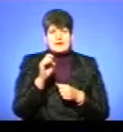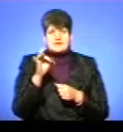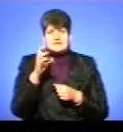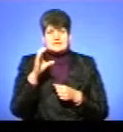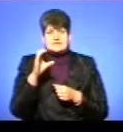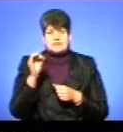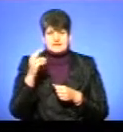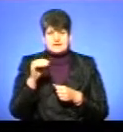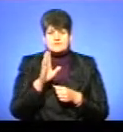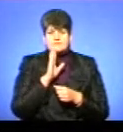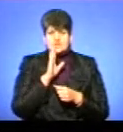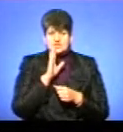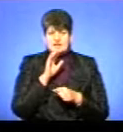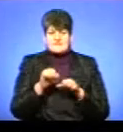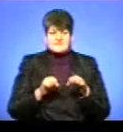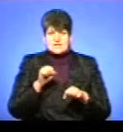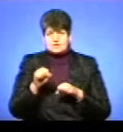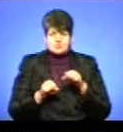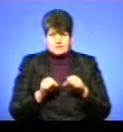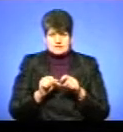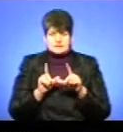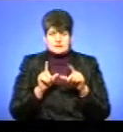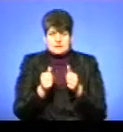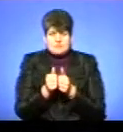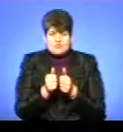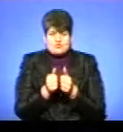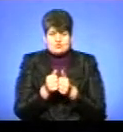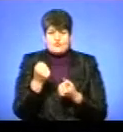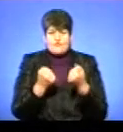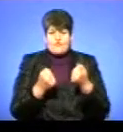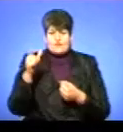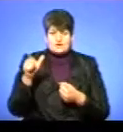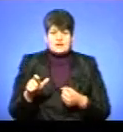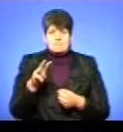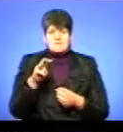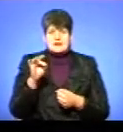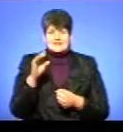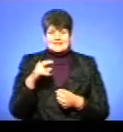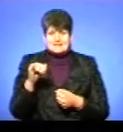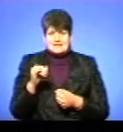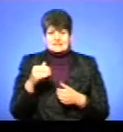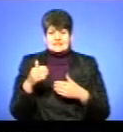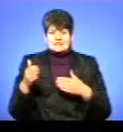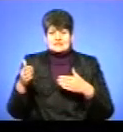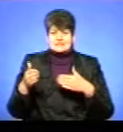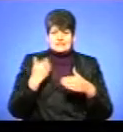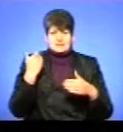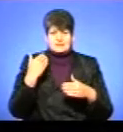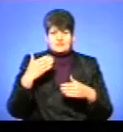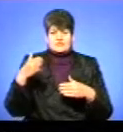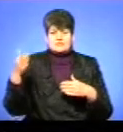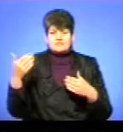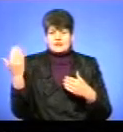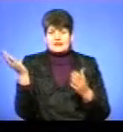потерпіла велосипедистка, яка проїжджала поруч. Водій автомобіля «Мерседес» зачепив зеркалом жінку, яка